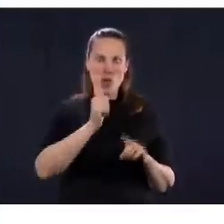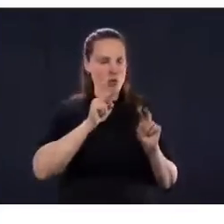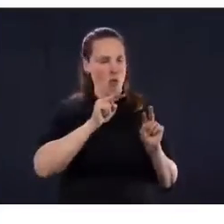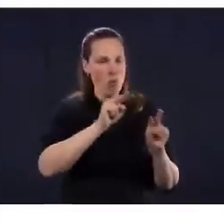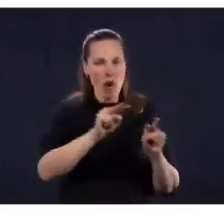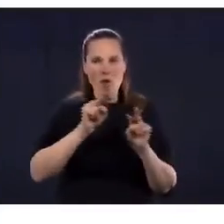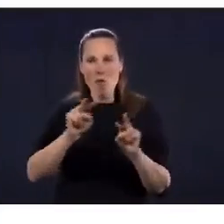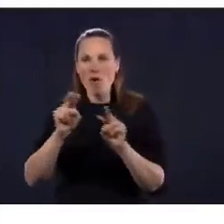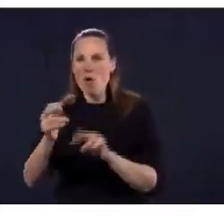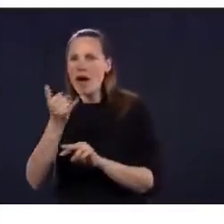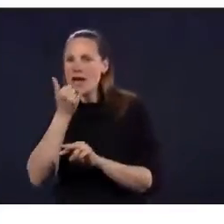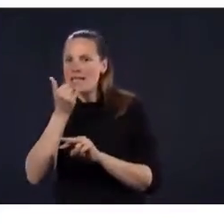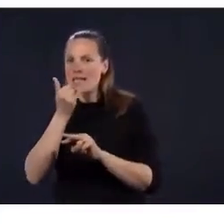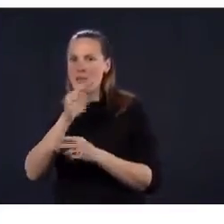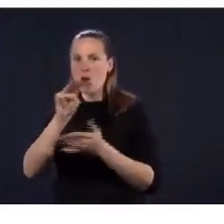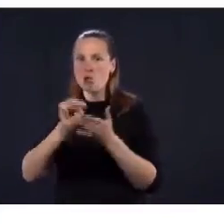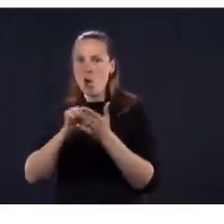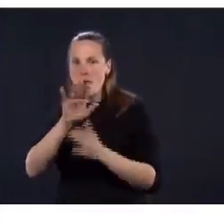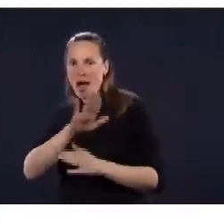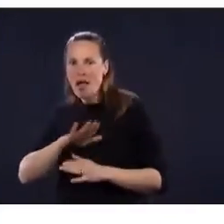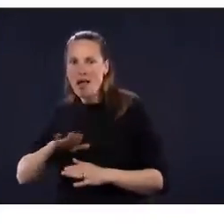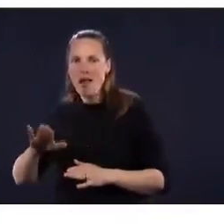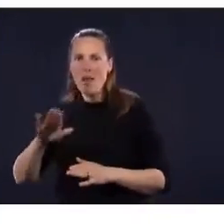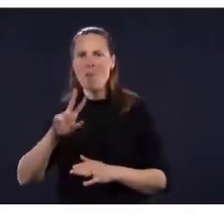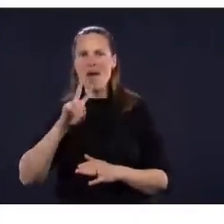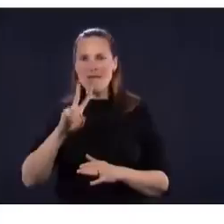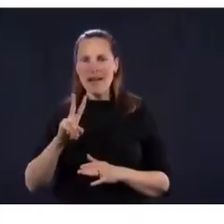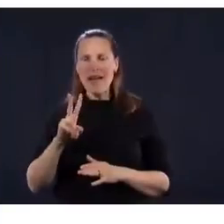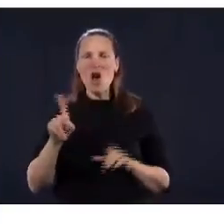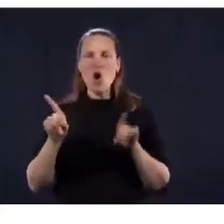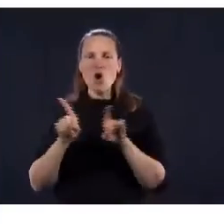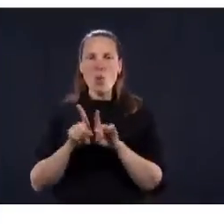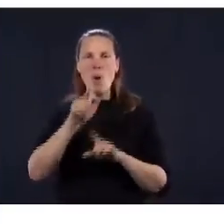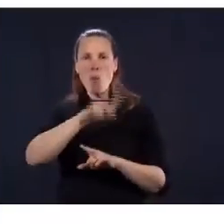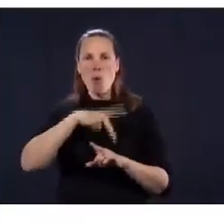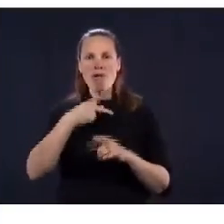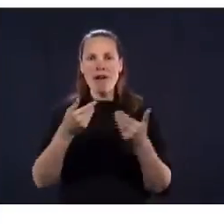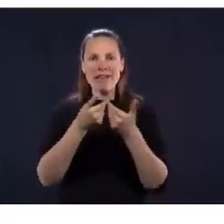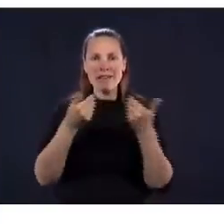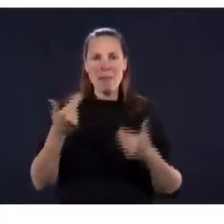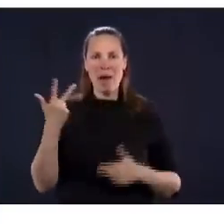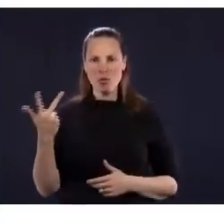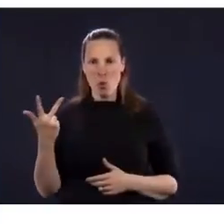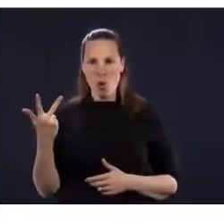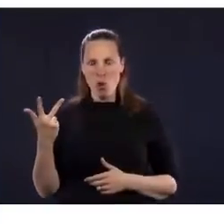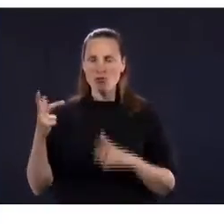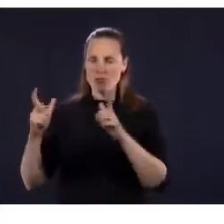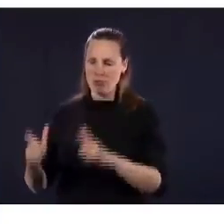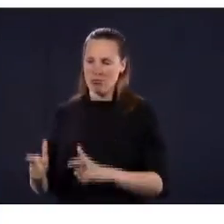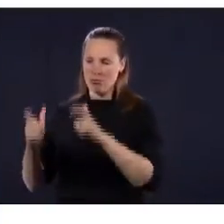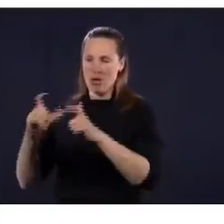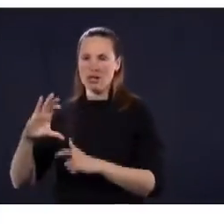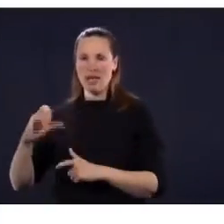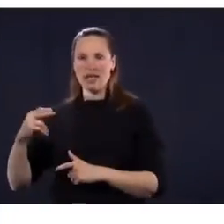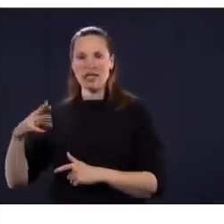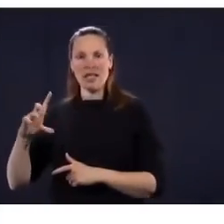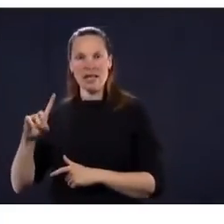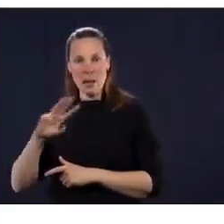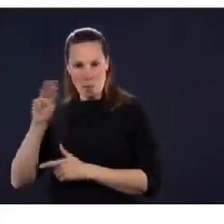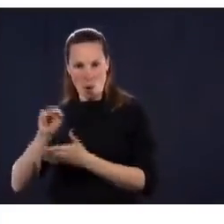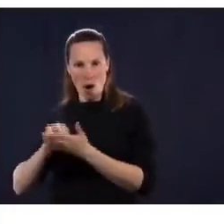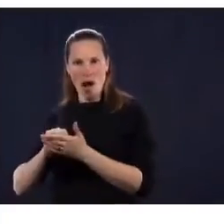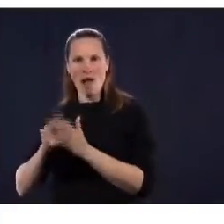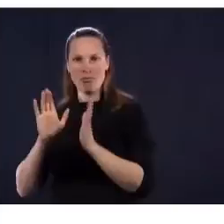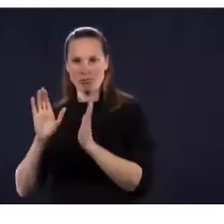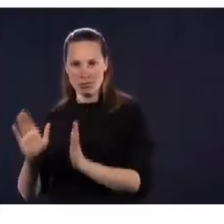lui, a vraiment atteint tous les critères pour un déconfinement tel que reconnu par l'Organisation mondiale de la santé et d'après les informations qu'on dispose